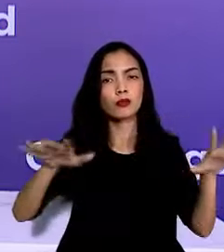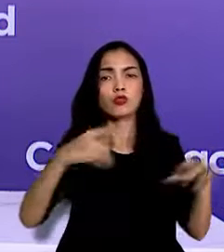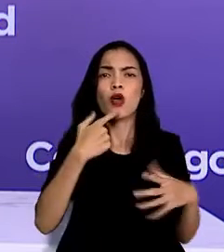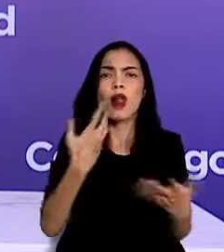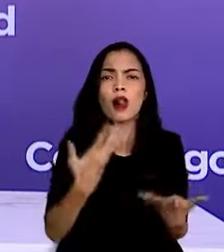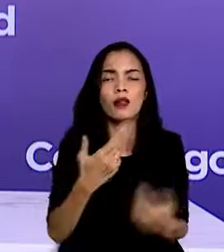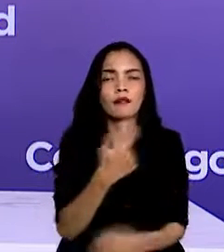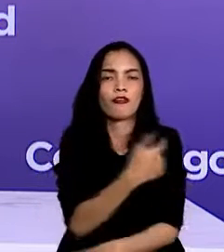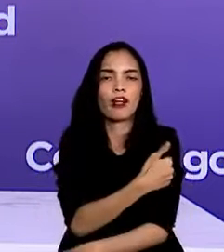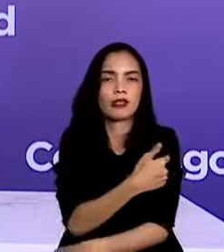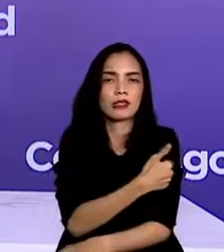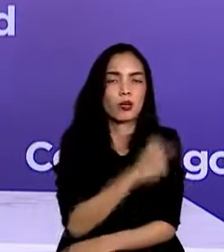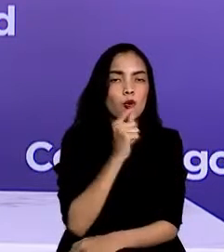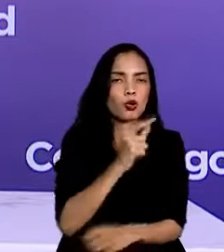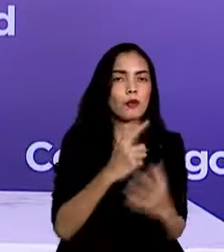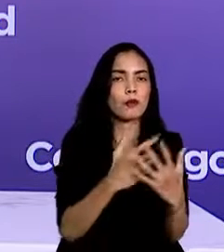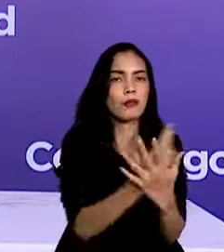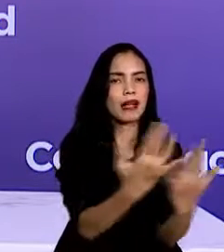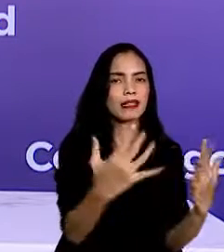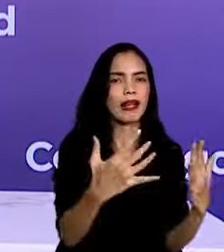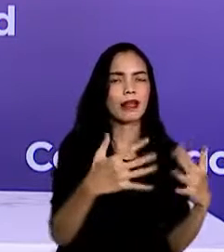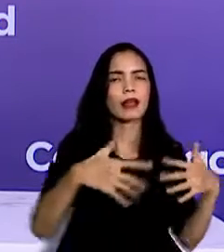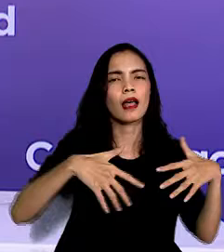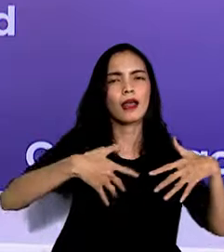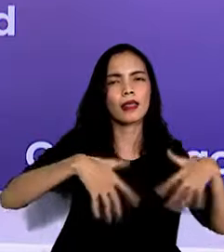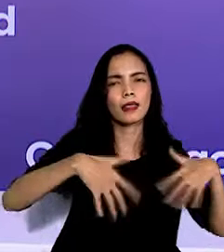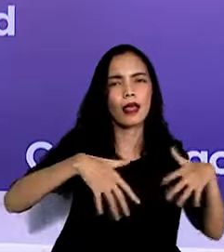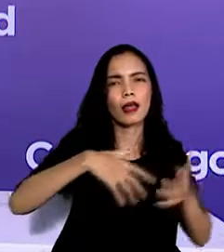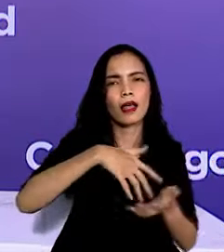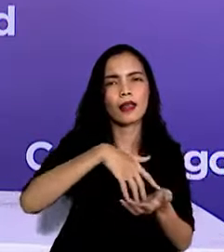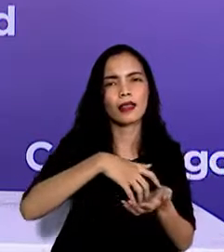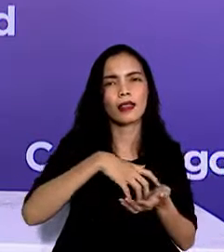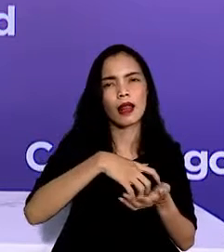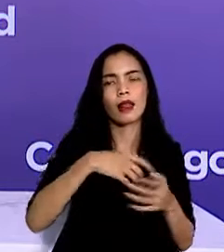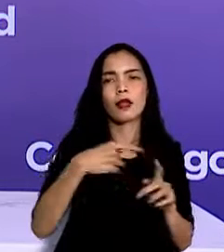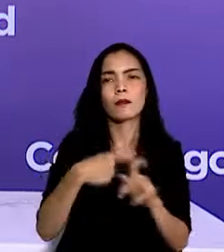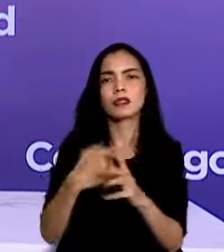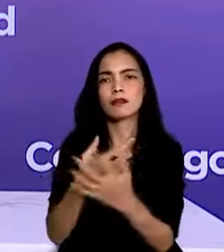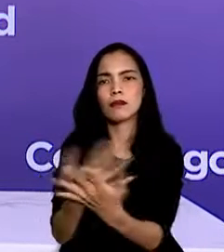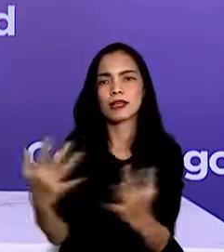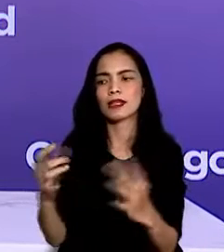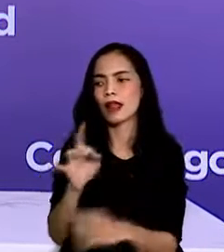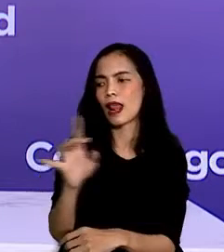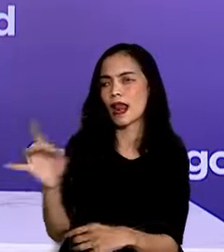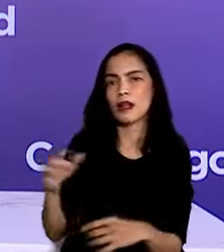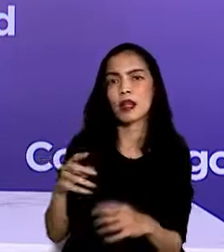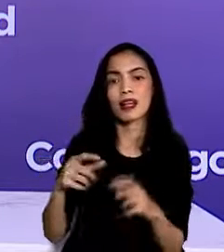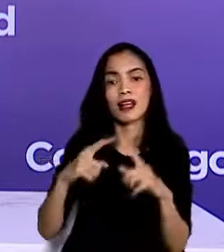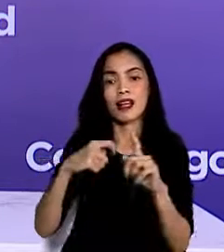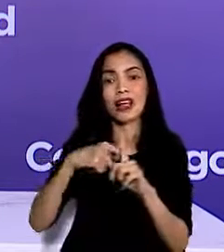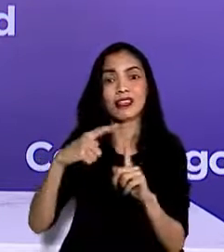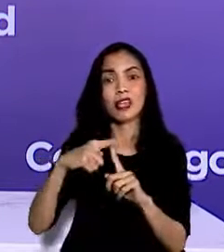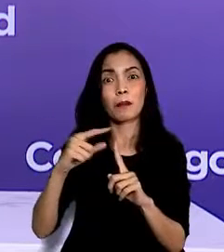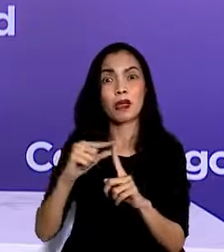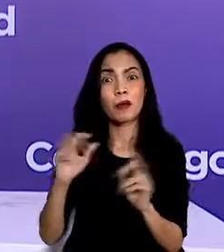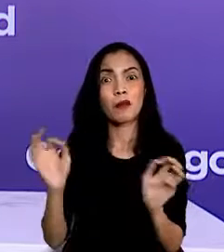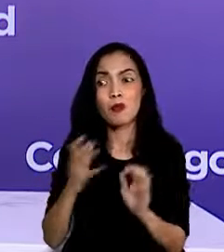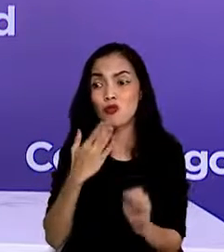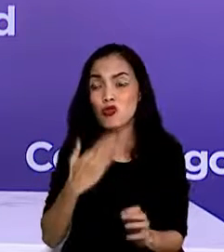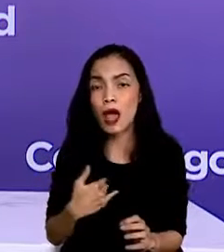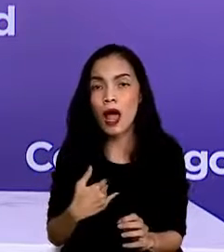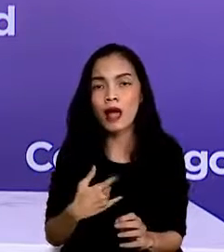bagi masyarakat rentan dan masyarakat lainnya yang belum memiliki nomor induk kependudukan atau NIK